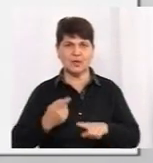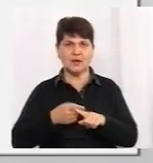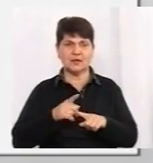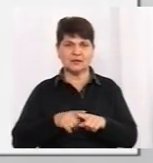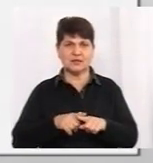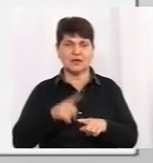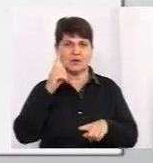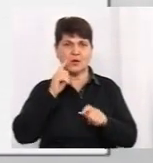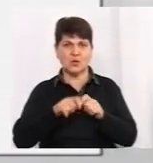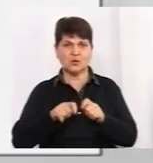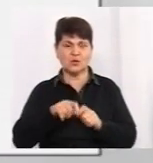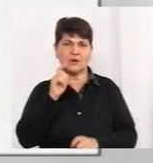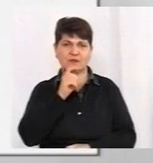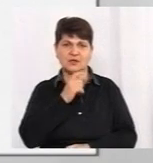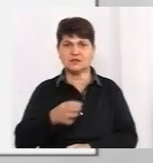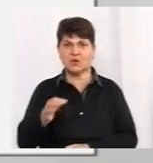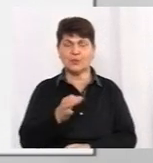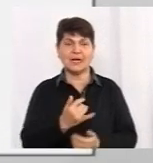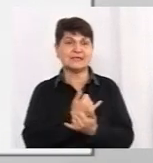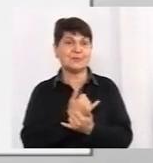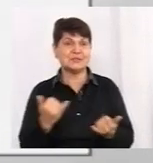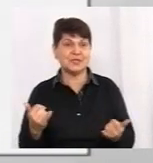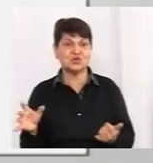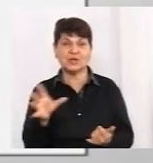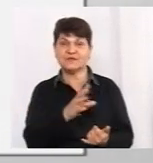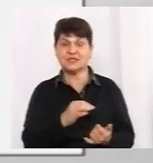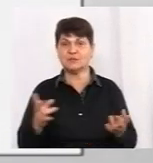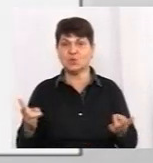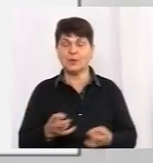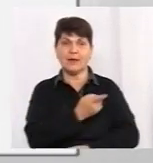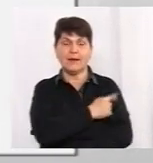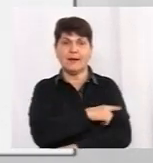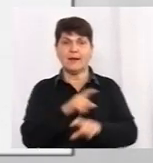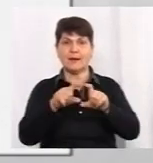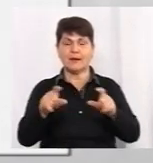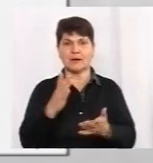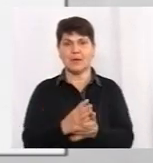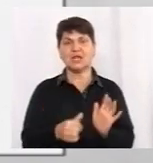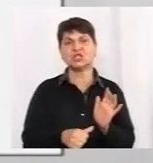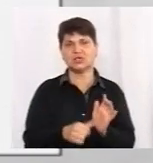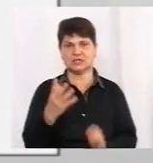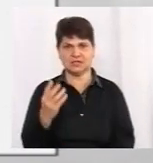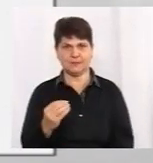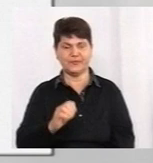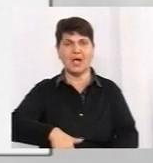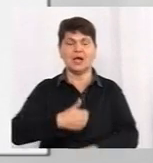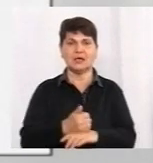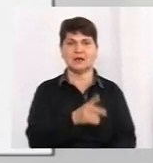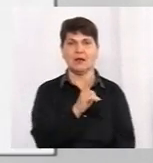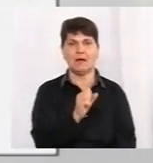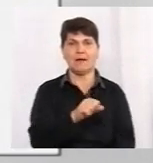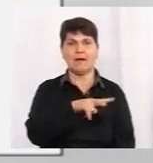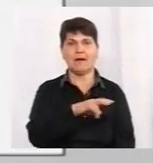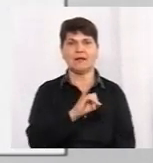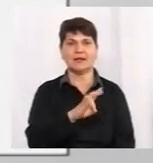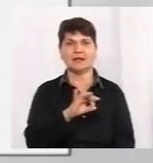області забезпечення усім необхідним лікарні мають на 6 днів. У лідерах Калинівська центральна